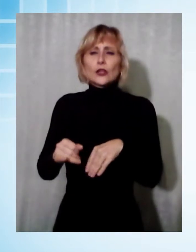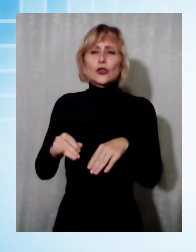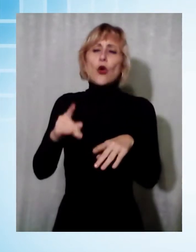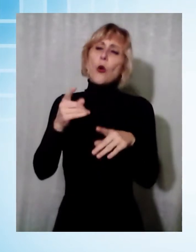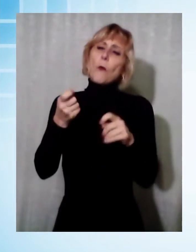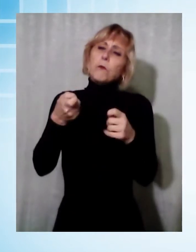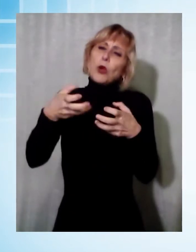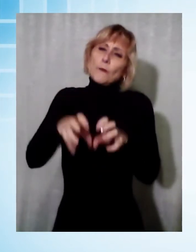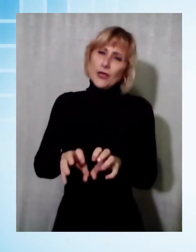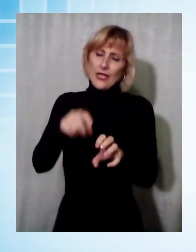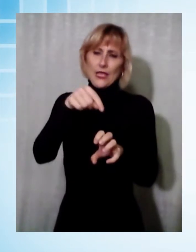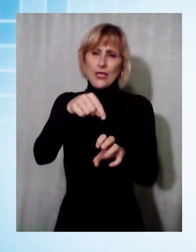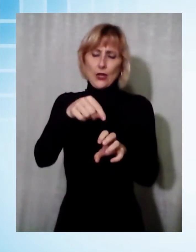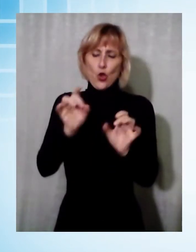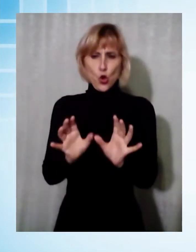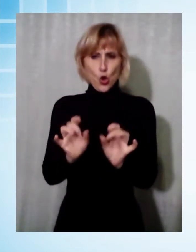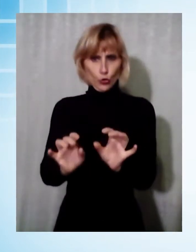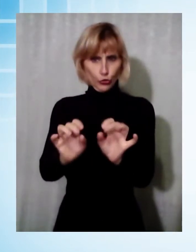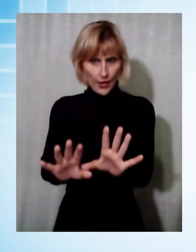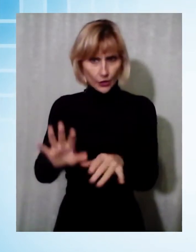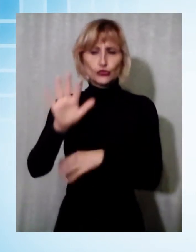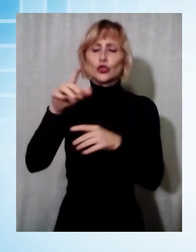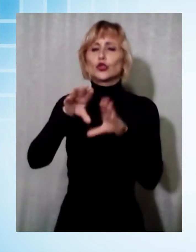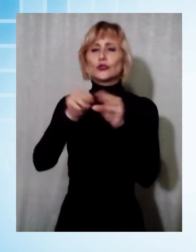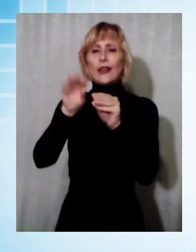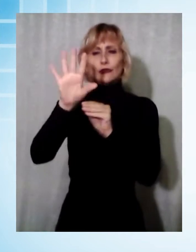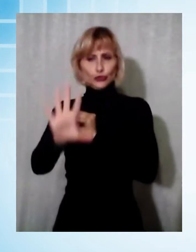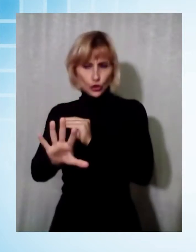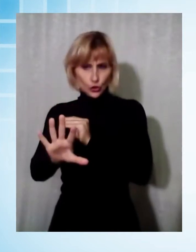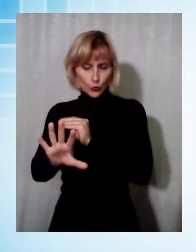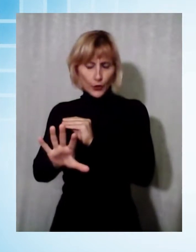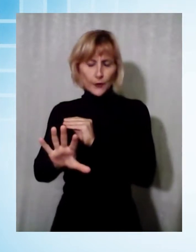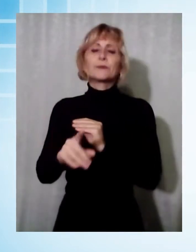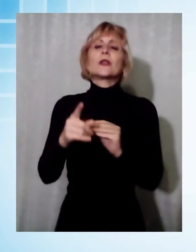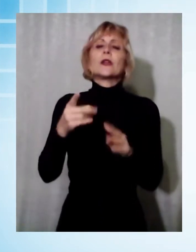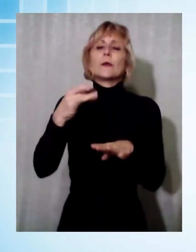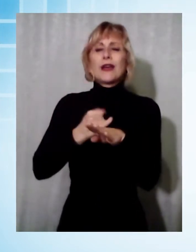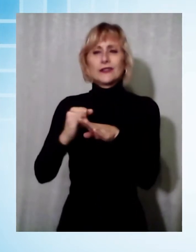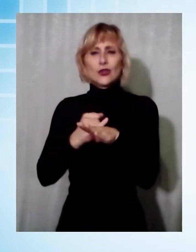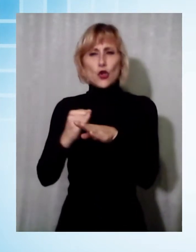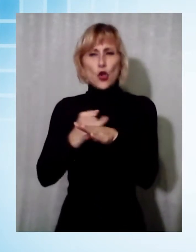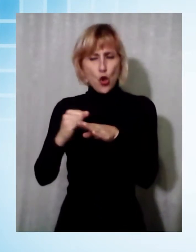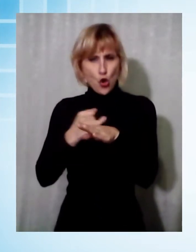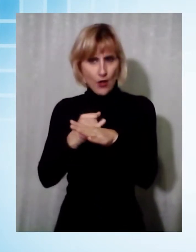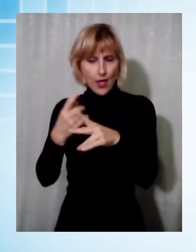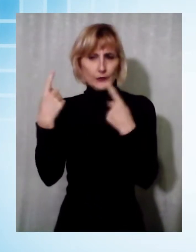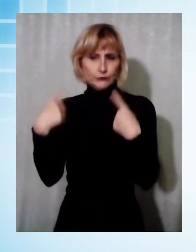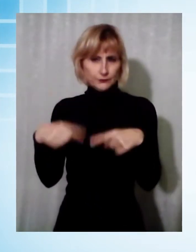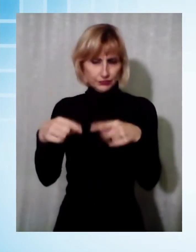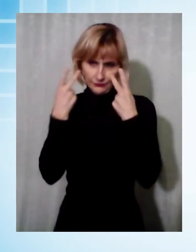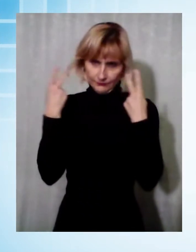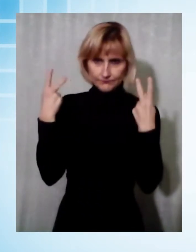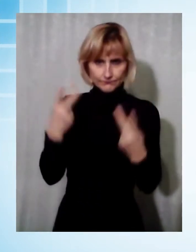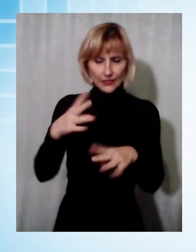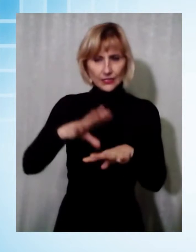drasticamente i contagi, 2 a Borgamozzano, 2 a Bagni di Lucca, 1 a Castiglione Garfagnana,